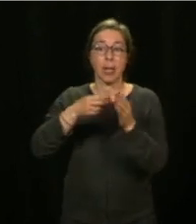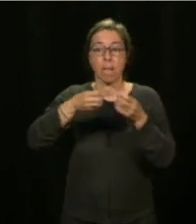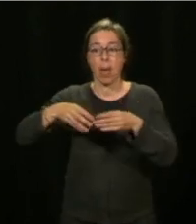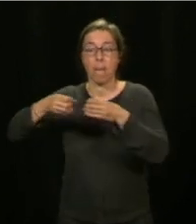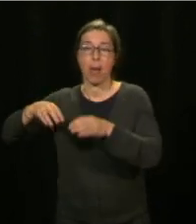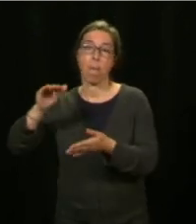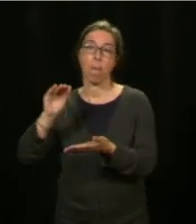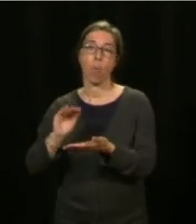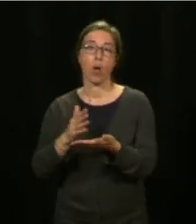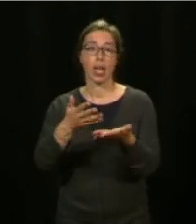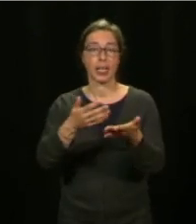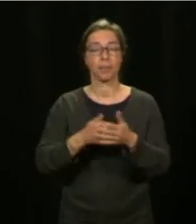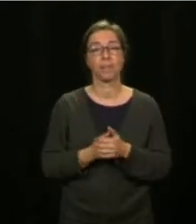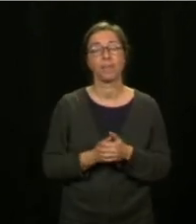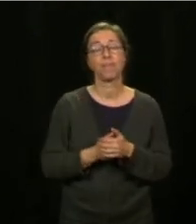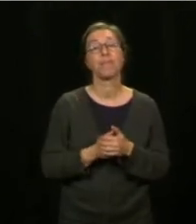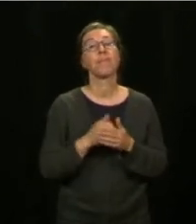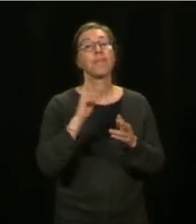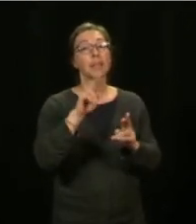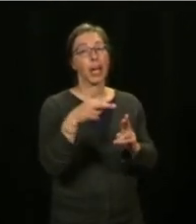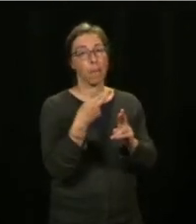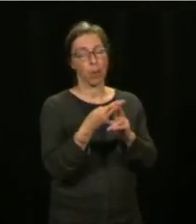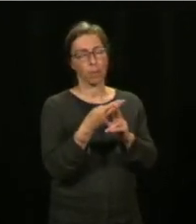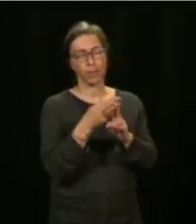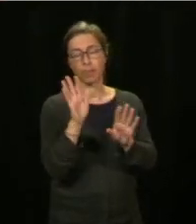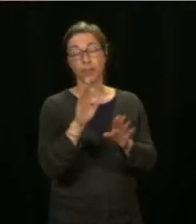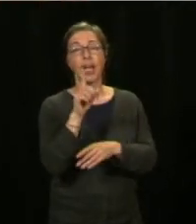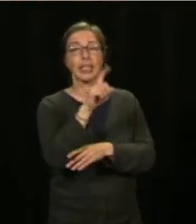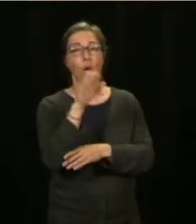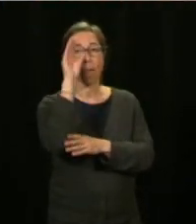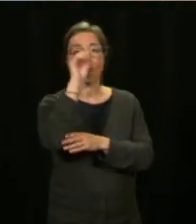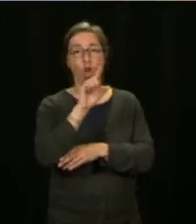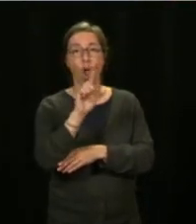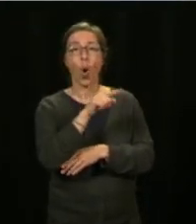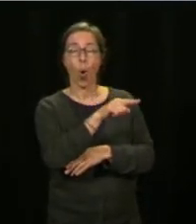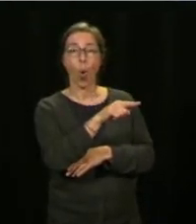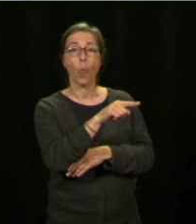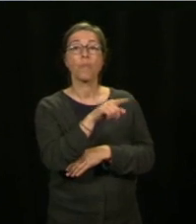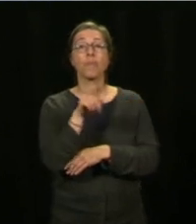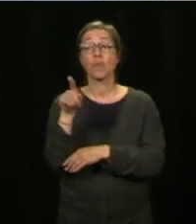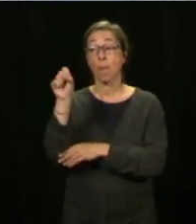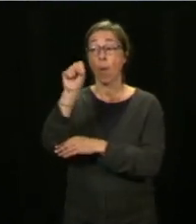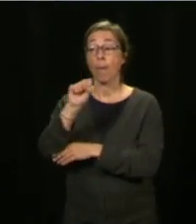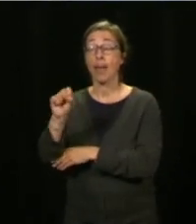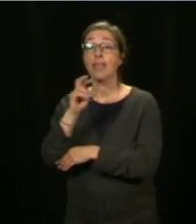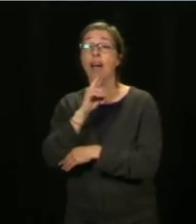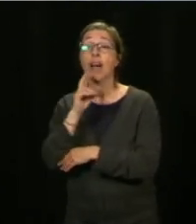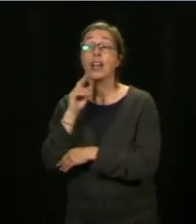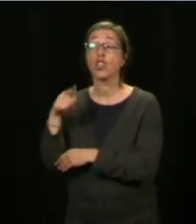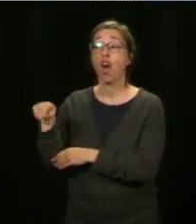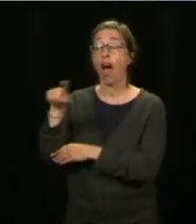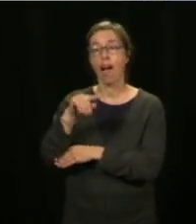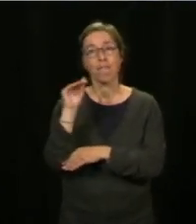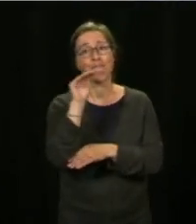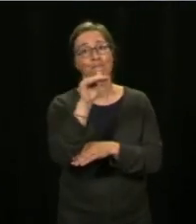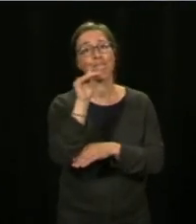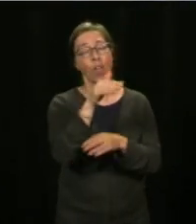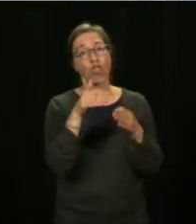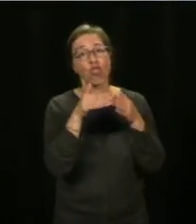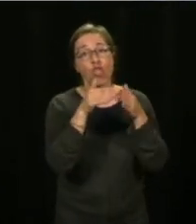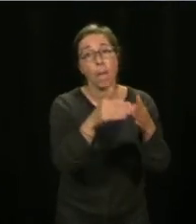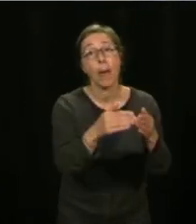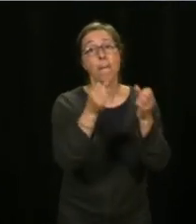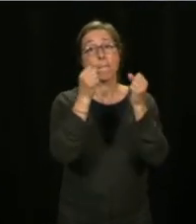M. Legault, on entendait des restaurateurs demander de pouvoir ouvrir les terrasses à la mi-mai, une bonne sangria, profiter de l'été.